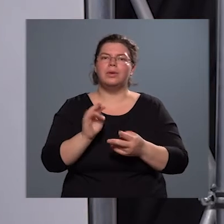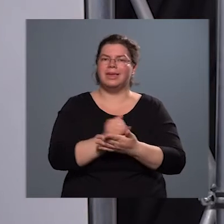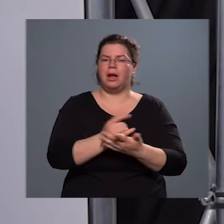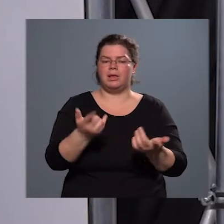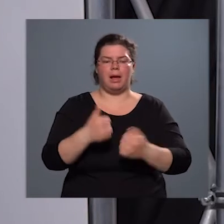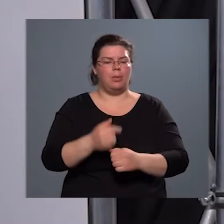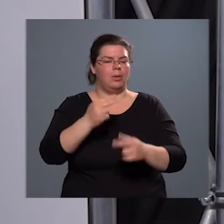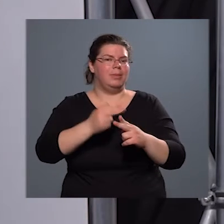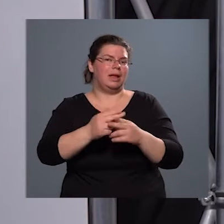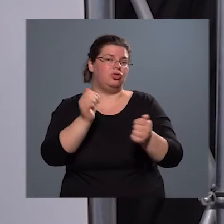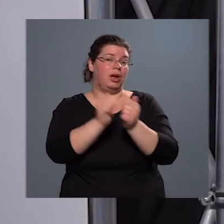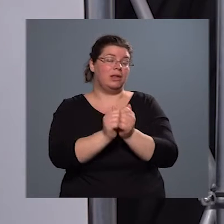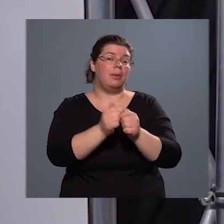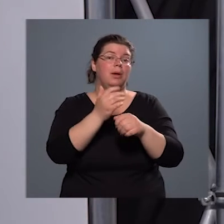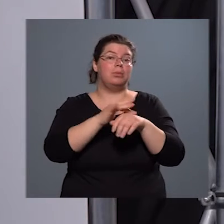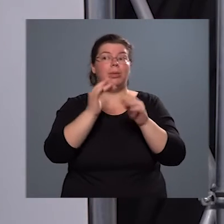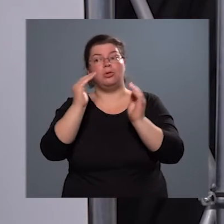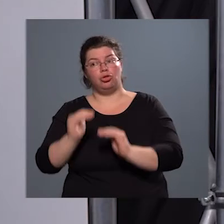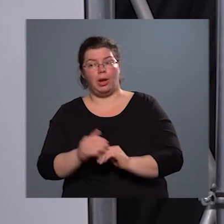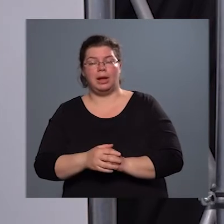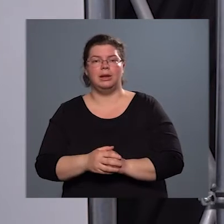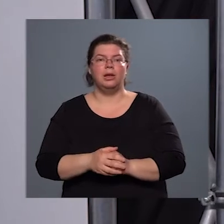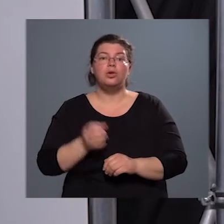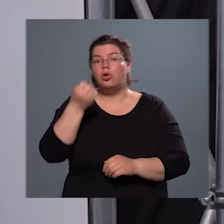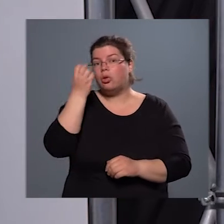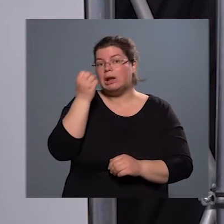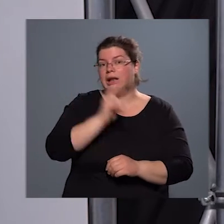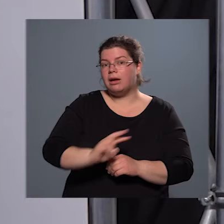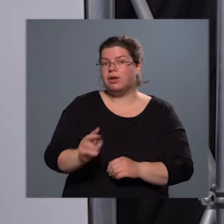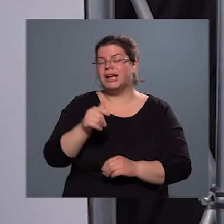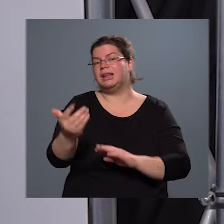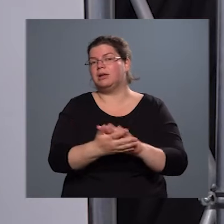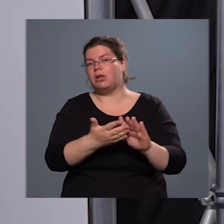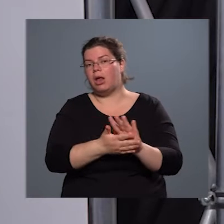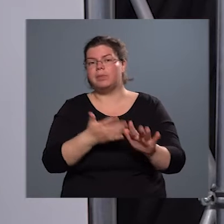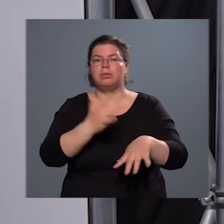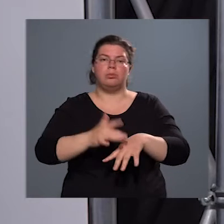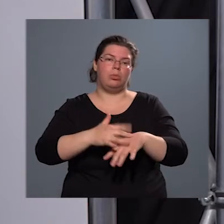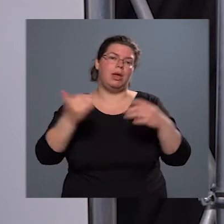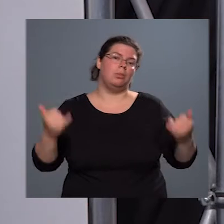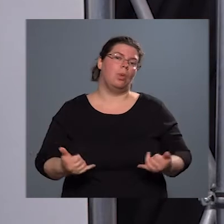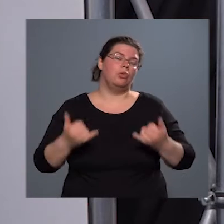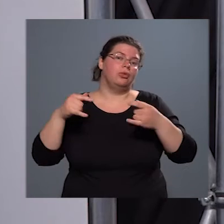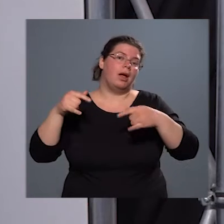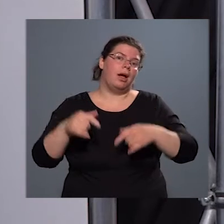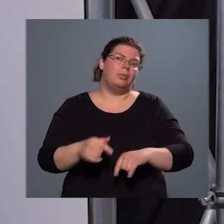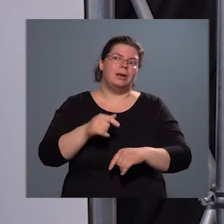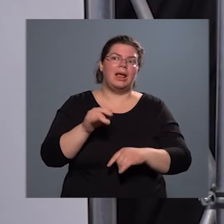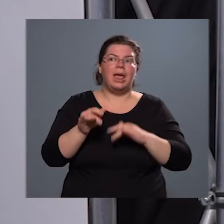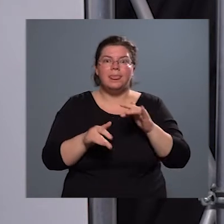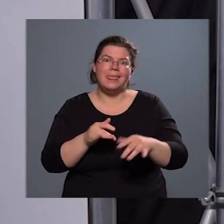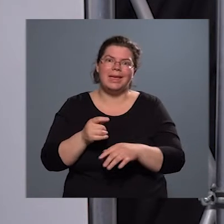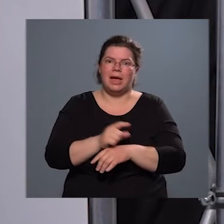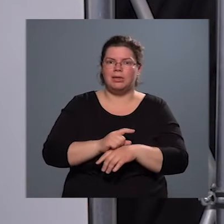betegségek szám az próbáljon megcsökkenni. Úgyhogy ötletek vannak, ezeknek az alapjait próbáljuk most abban a néhány